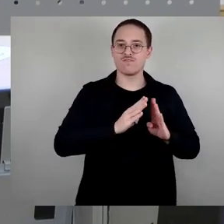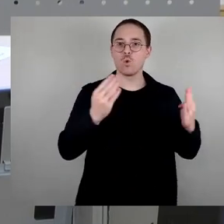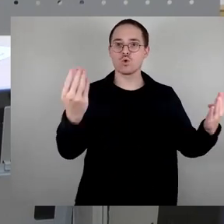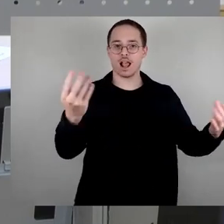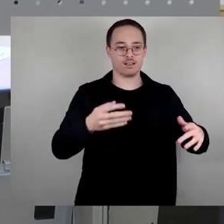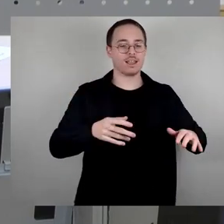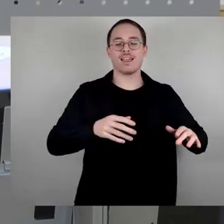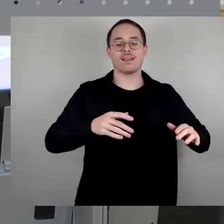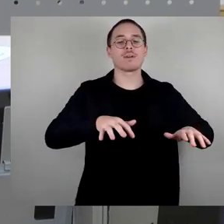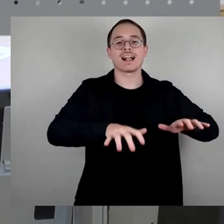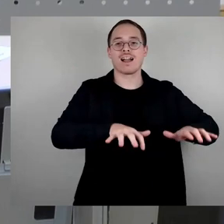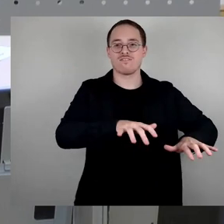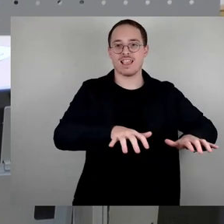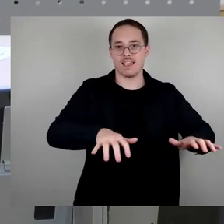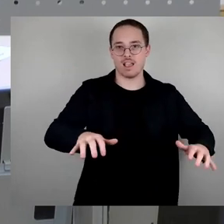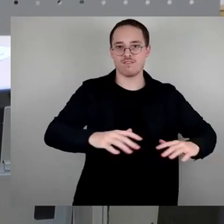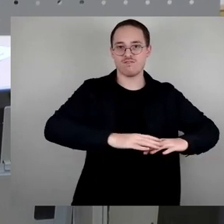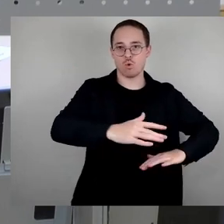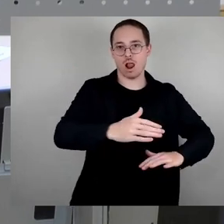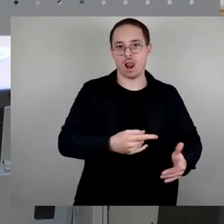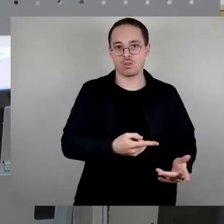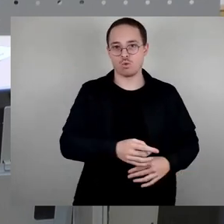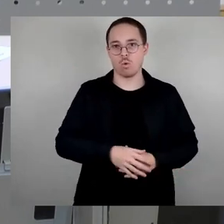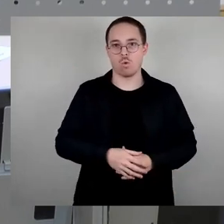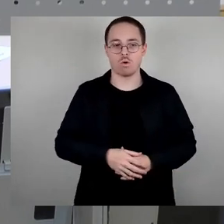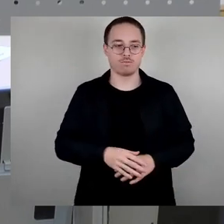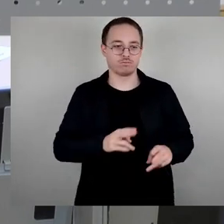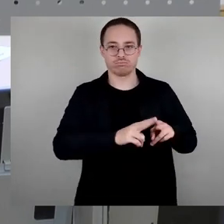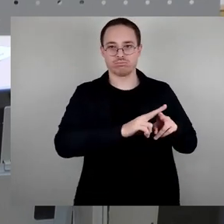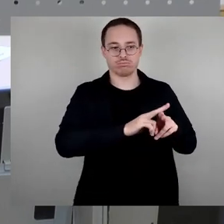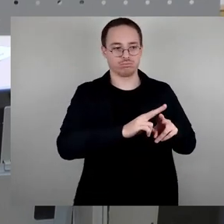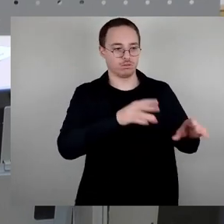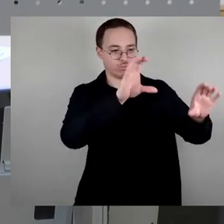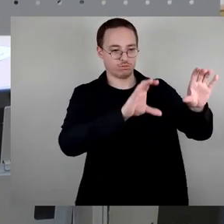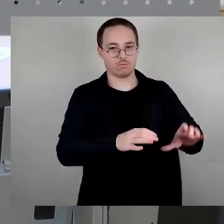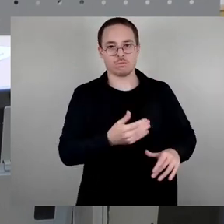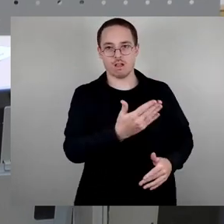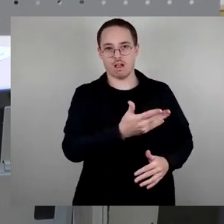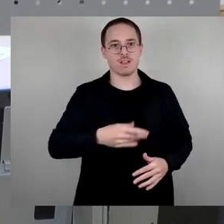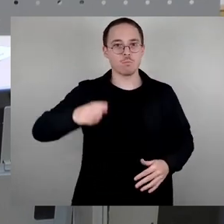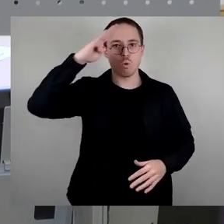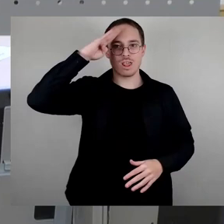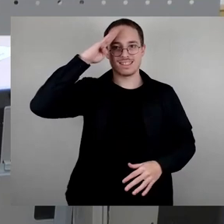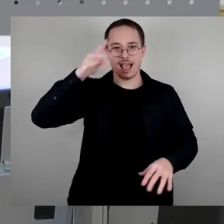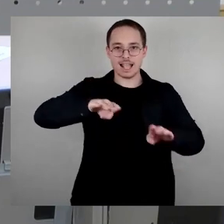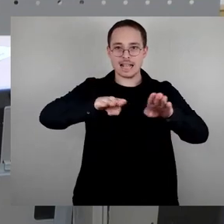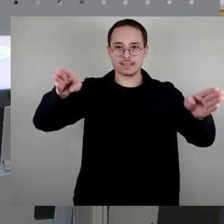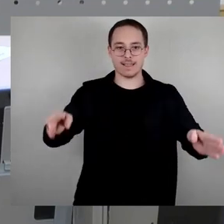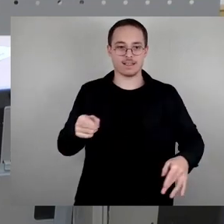für eine Polizeikaserne, in der Sondereinheiten der Polizeieinheiten und Einsatzbataillone ausgebildet worden sind.